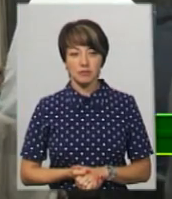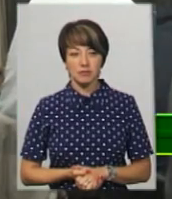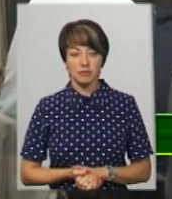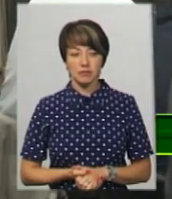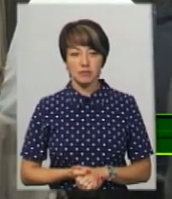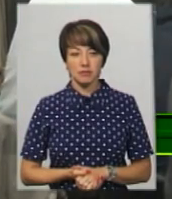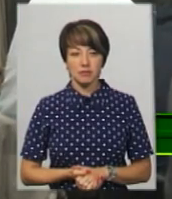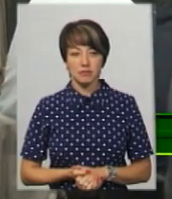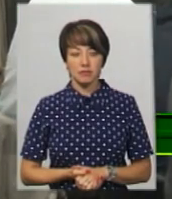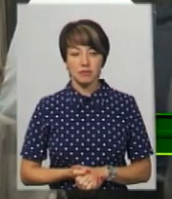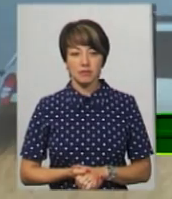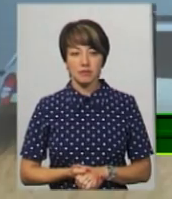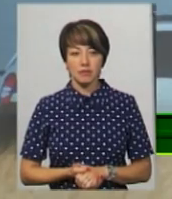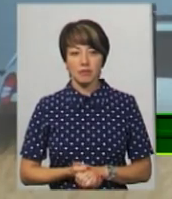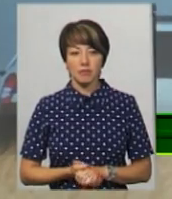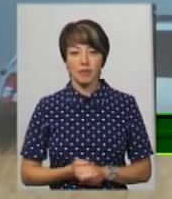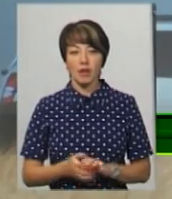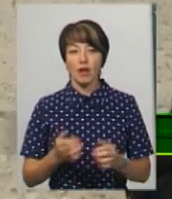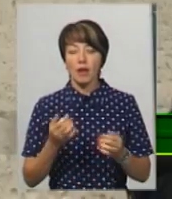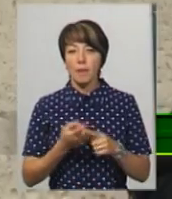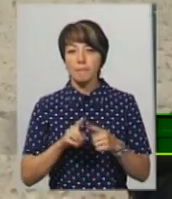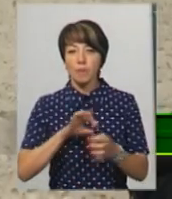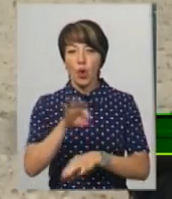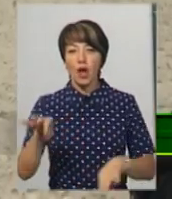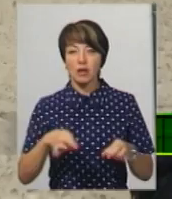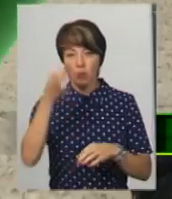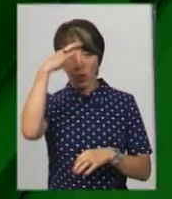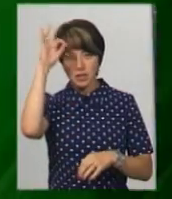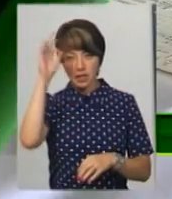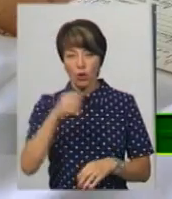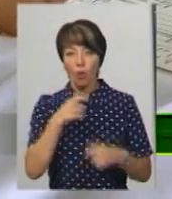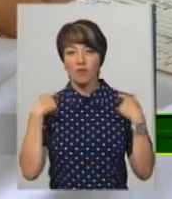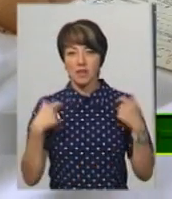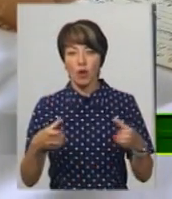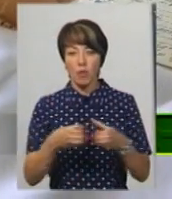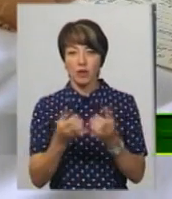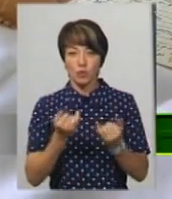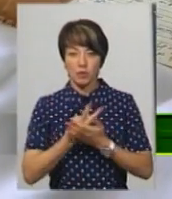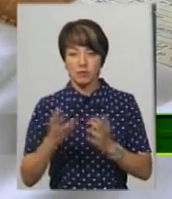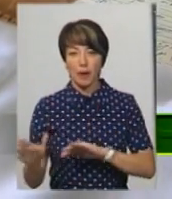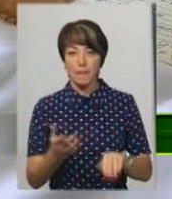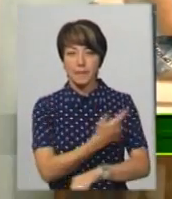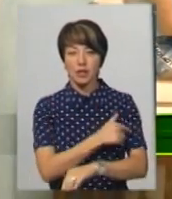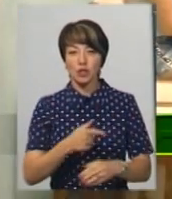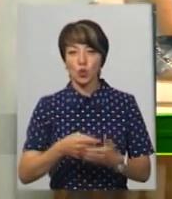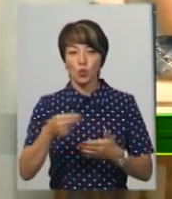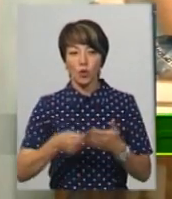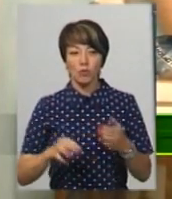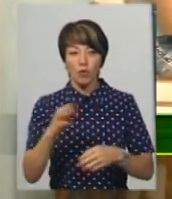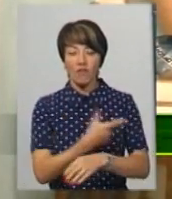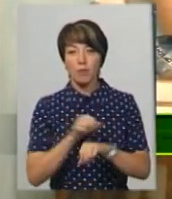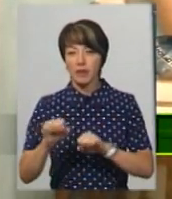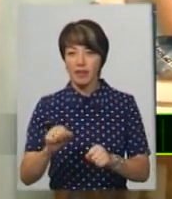Проєкт «Поліцейський офіцер громади» сьогодні презентували на Хмельниччині. Медичну довідку про вакцинацію цьогоріч не